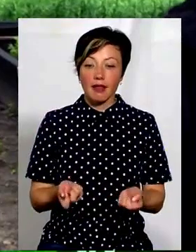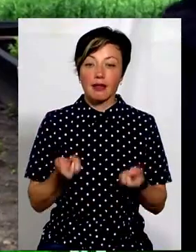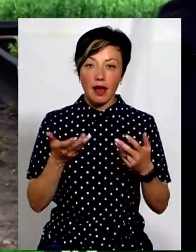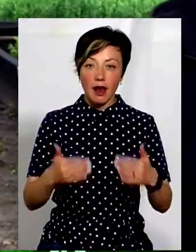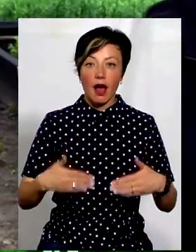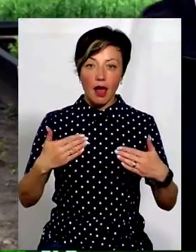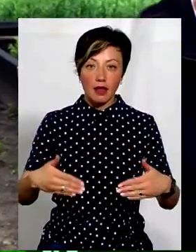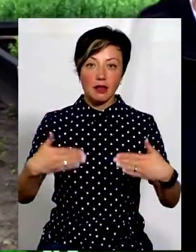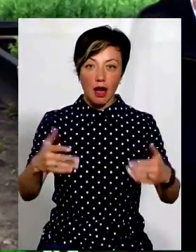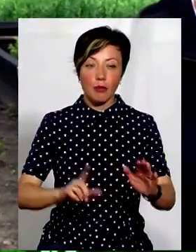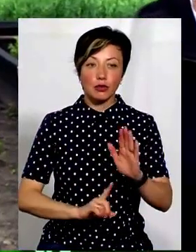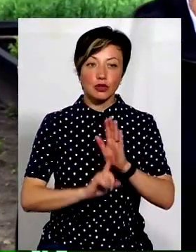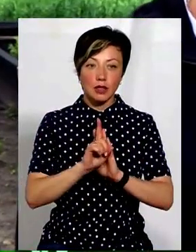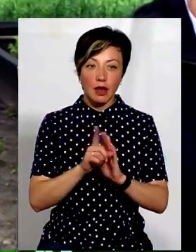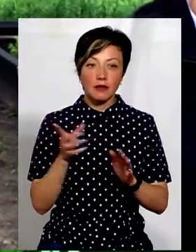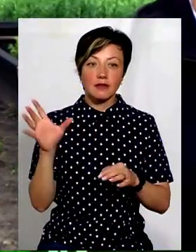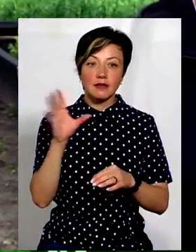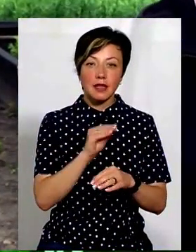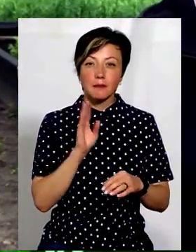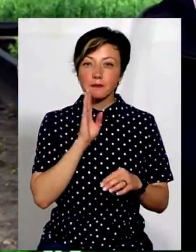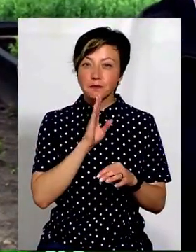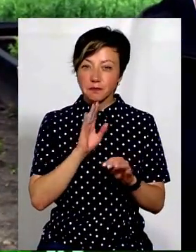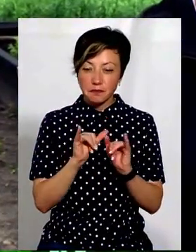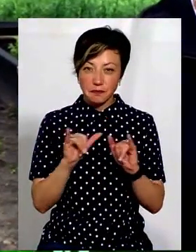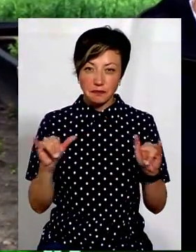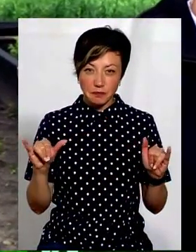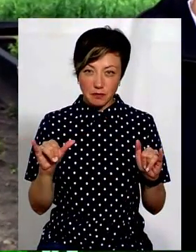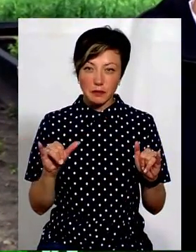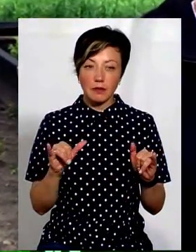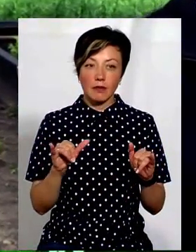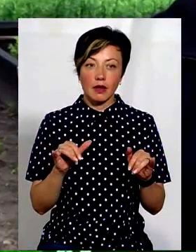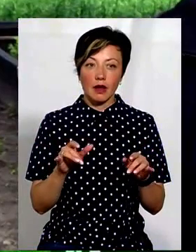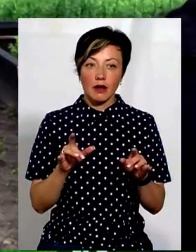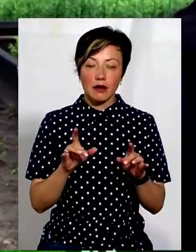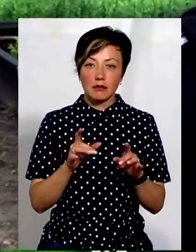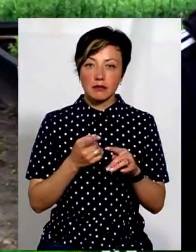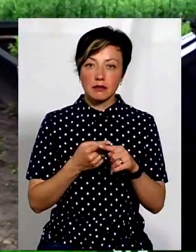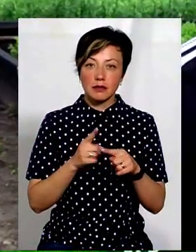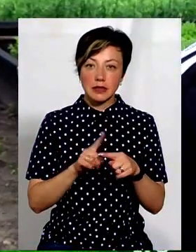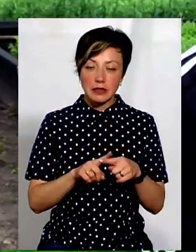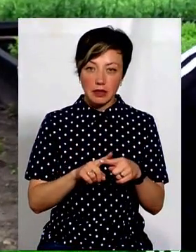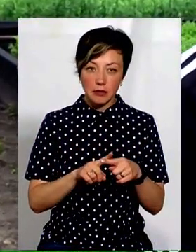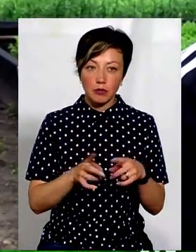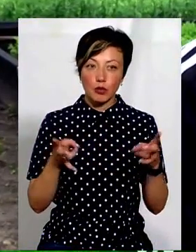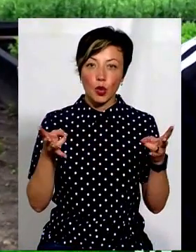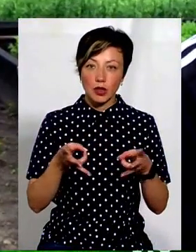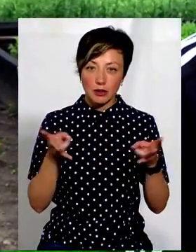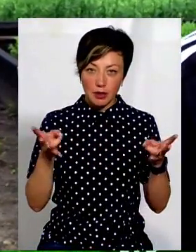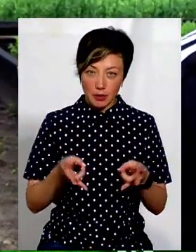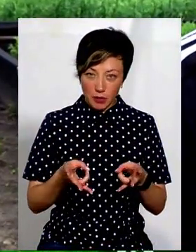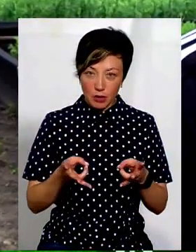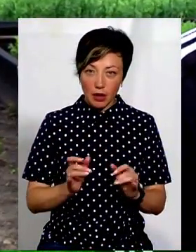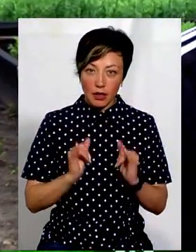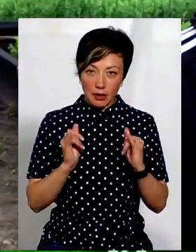як я вже казав, починається все з маточного стада, це репродуктор, який потрібен для того, щоб